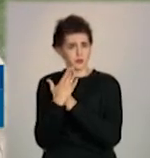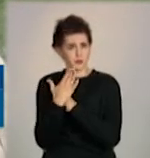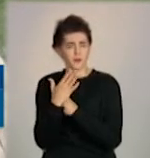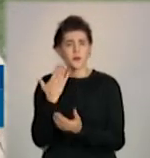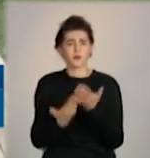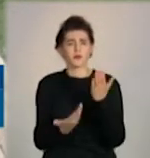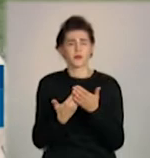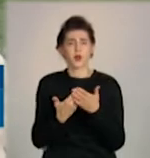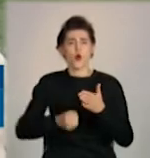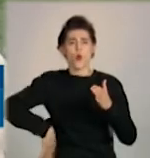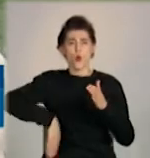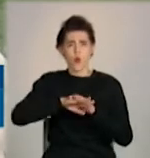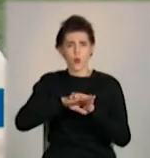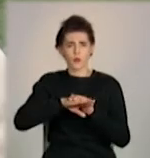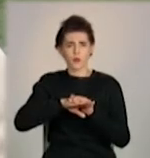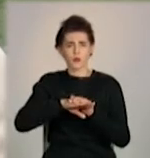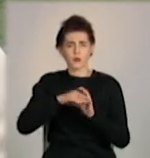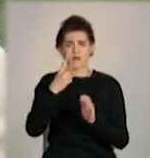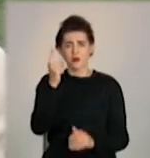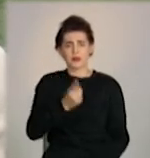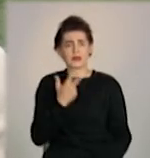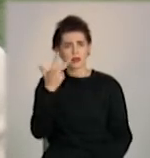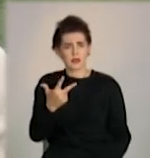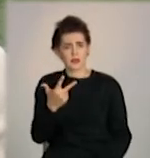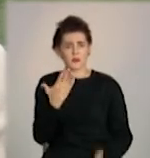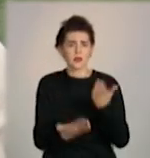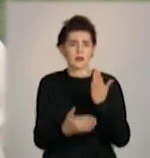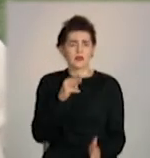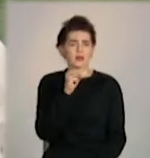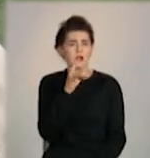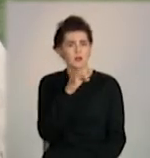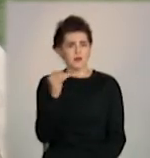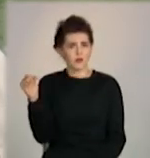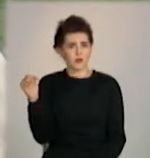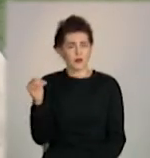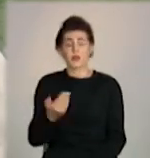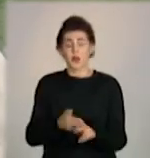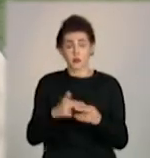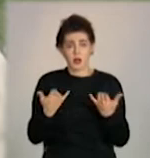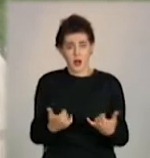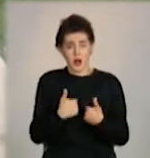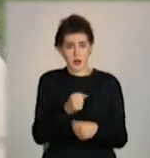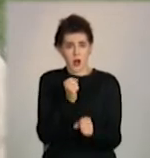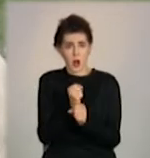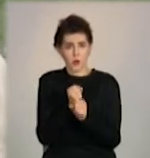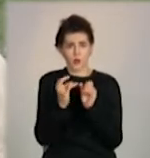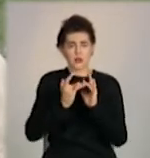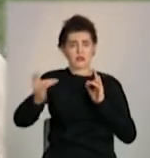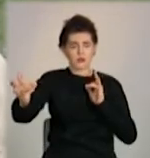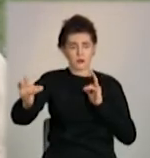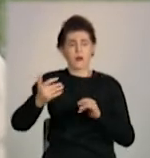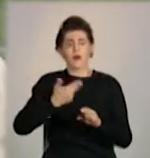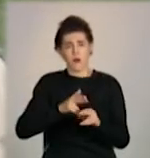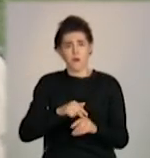Або відпустку на дві третіх, або на тарифну. За те, що працювати дистанційно, нам було